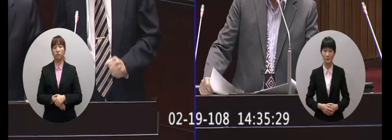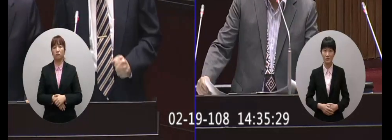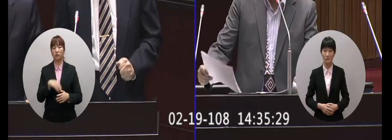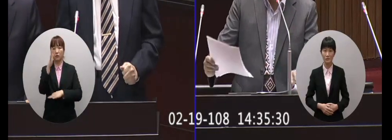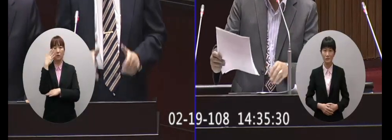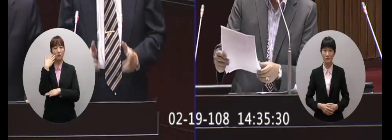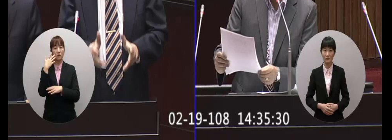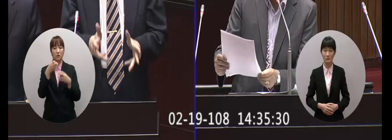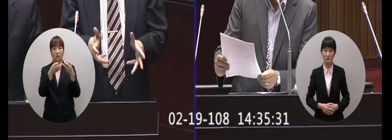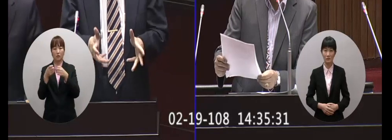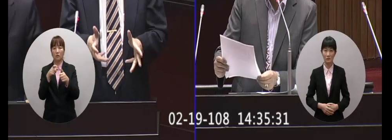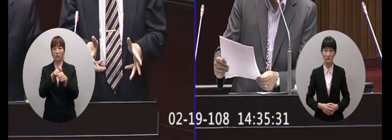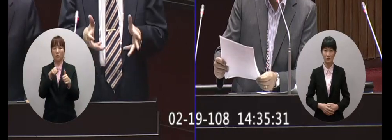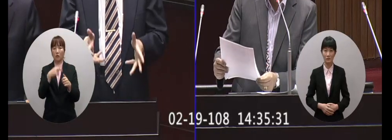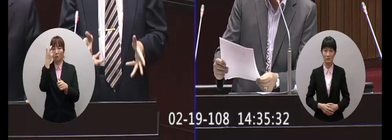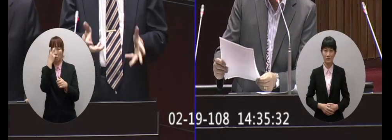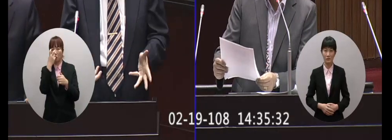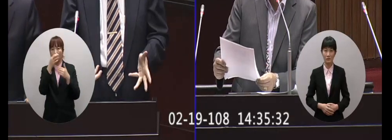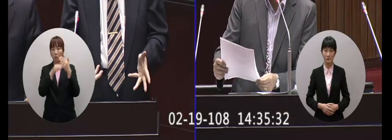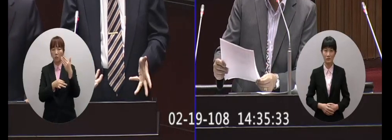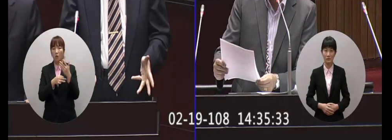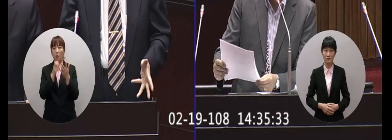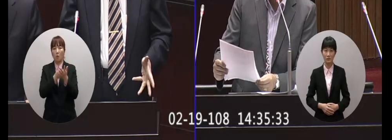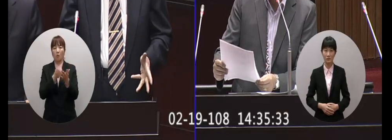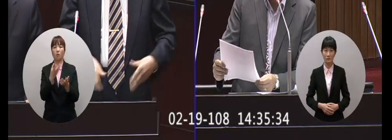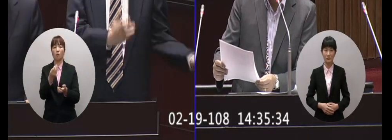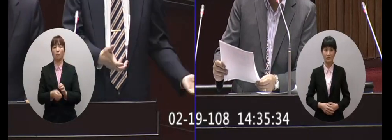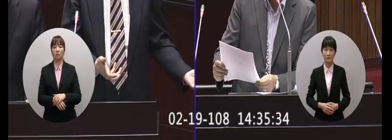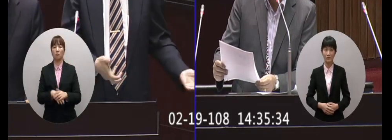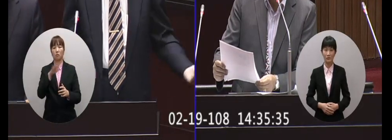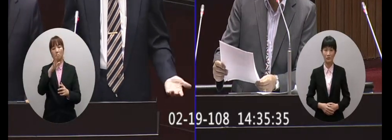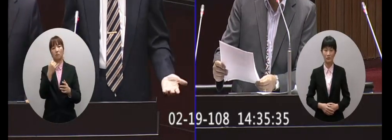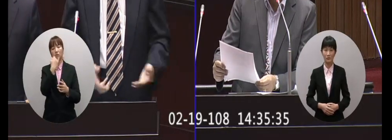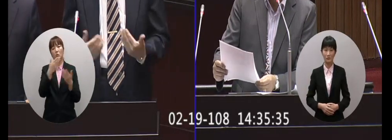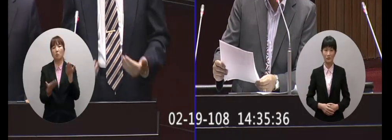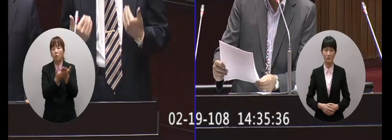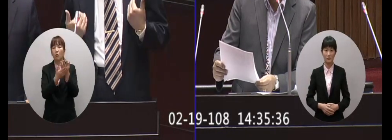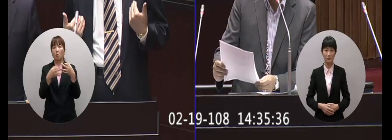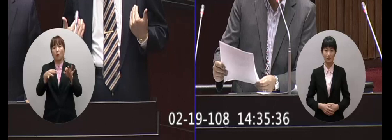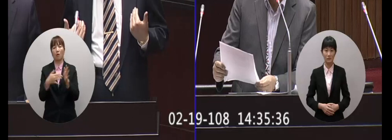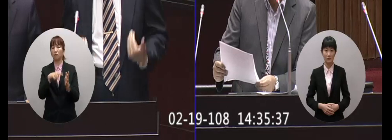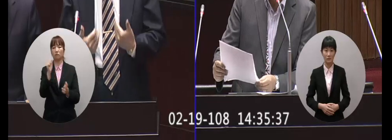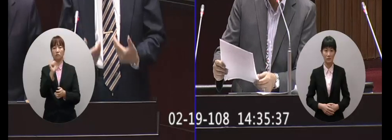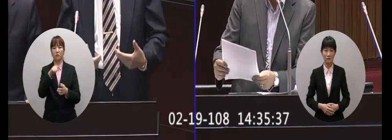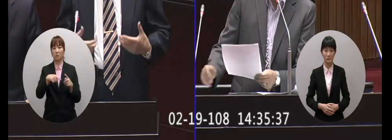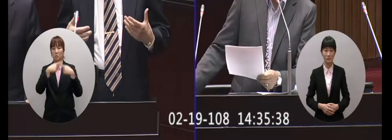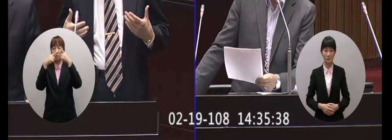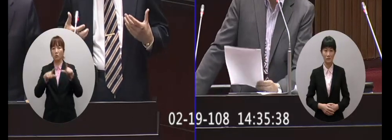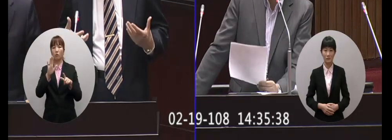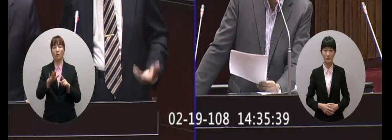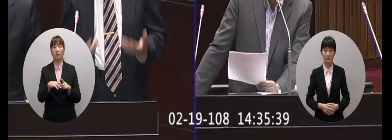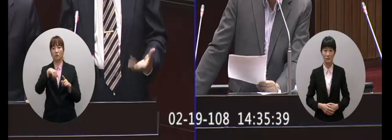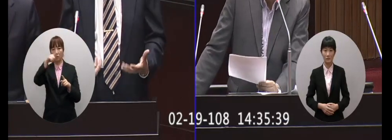議題的協議但是他的那個監督機制的門檻很低那有的甚至好像可以被查這樣那不行因為這個是很爭議的東西